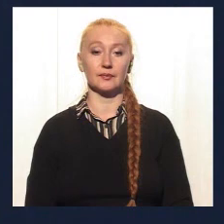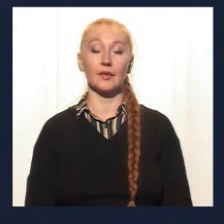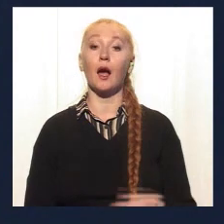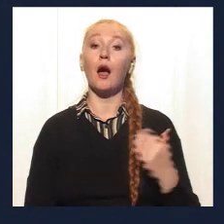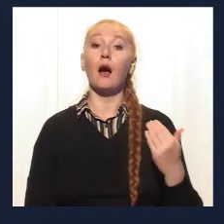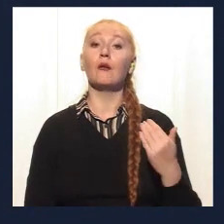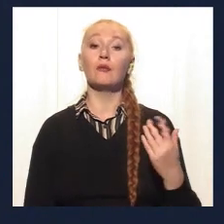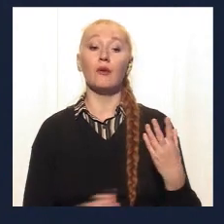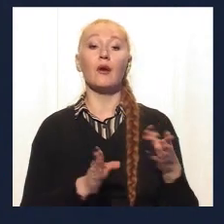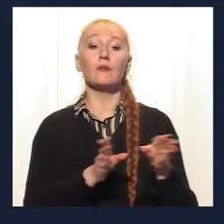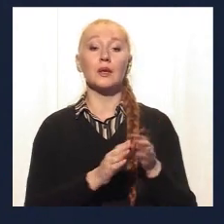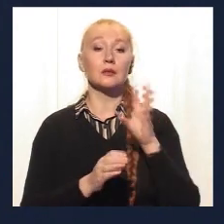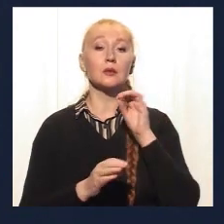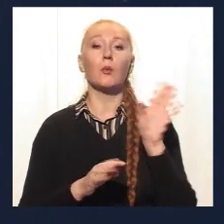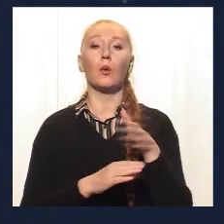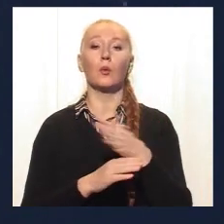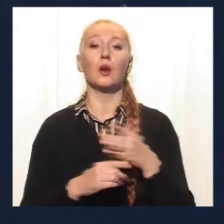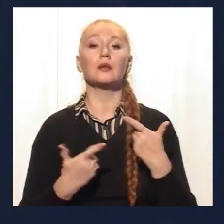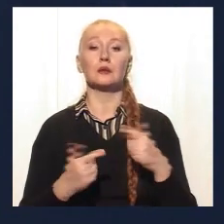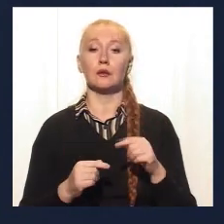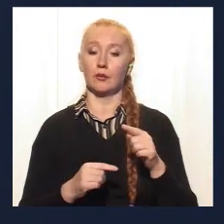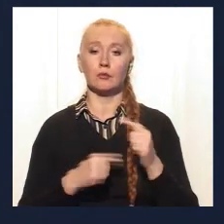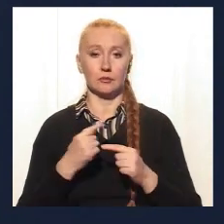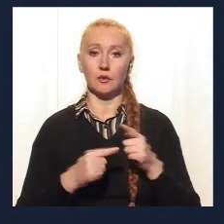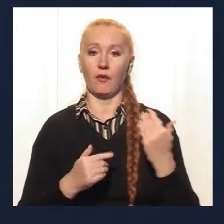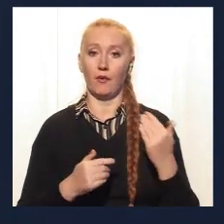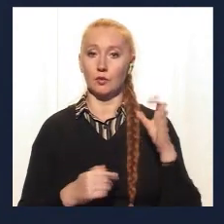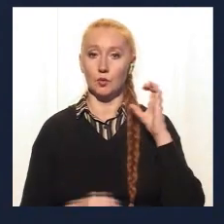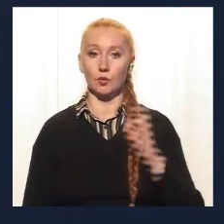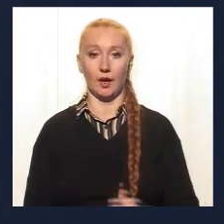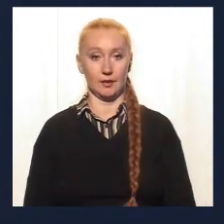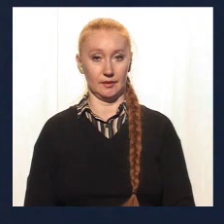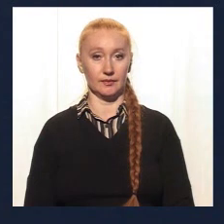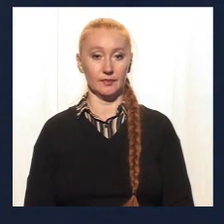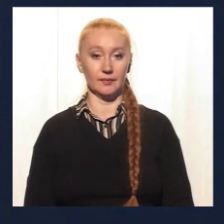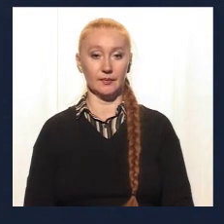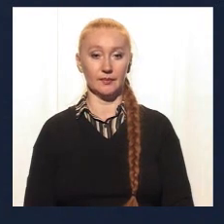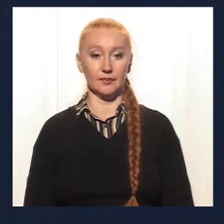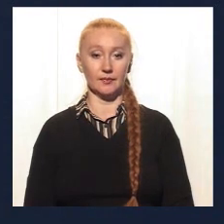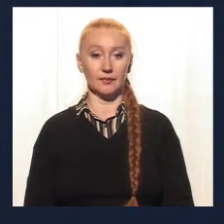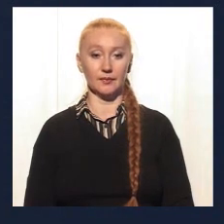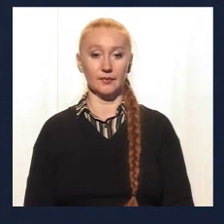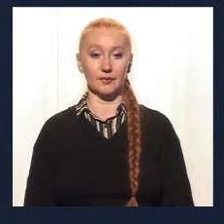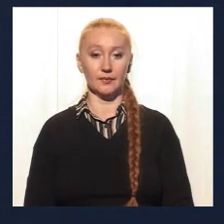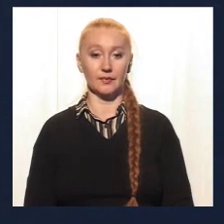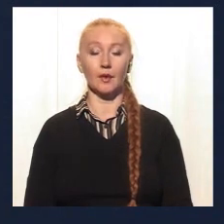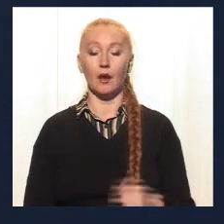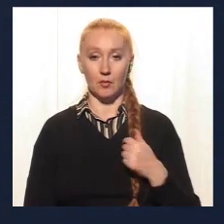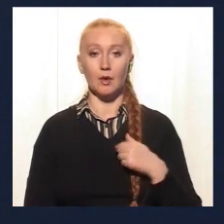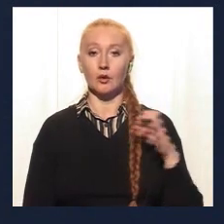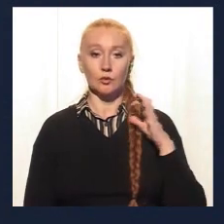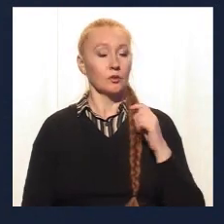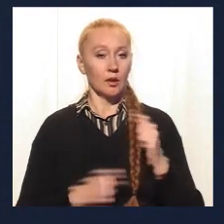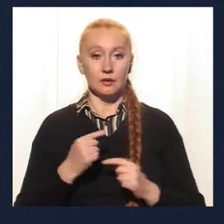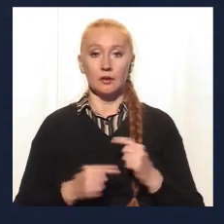де гуляєте із вашою улюбленцею, і чи завжди вона вас слухається? Вона мене слухається завжди.